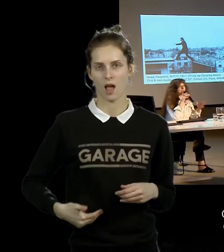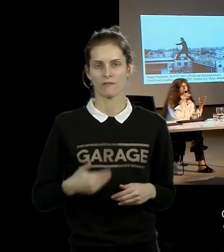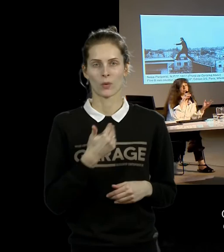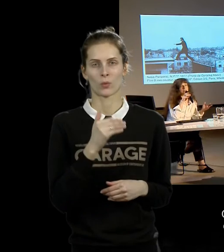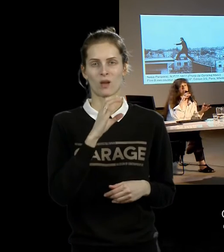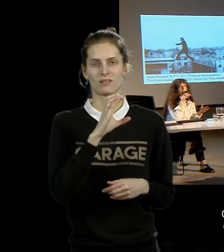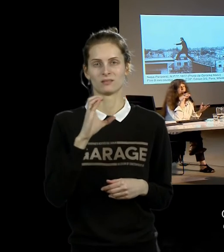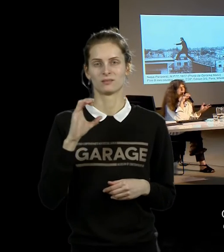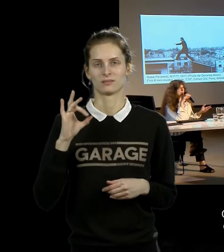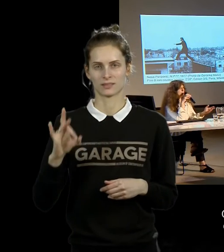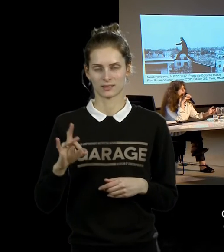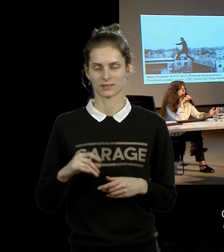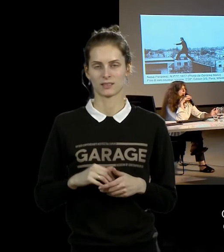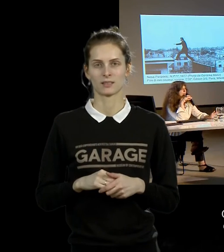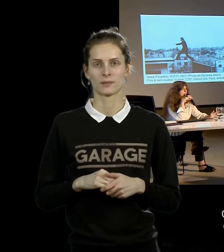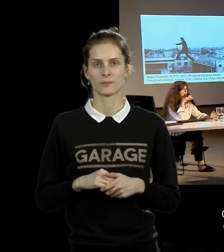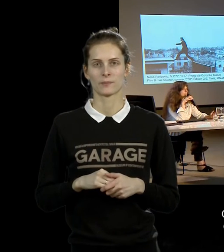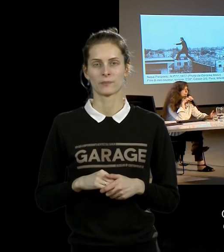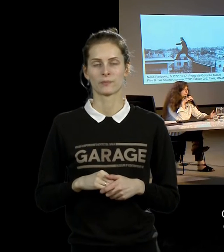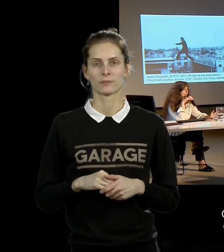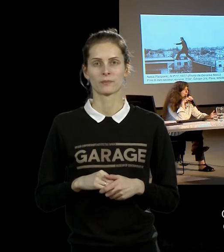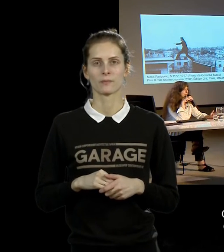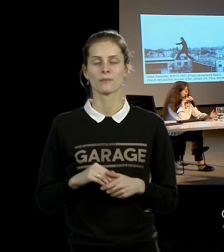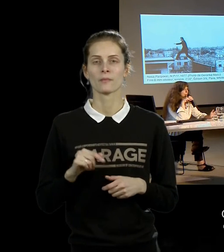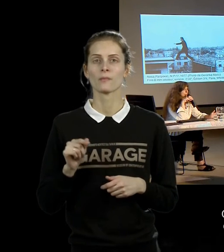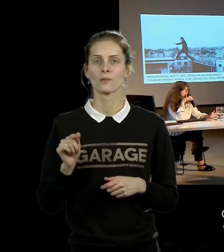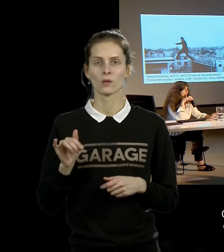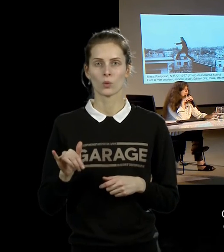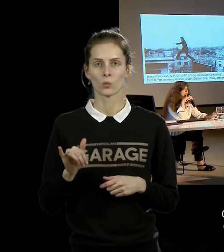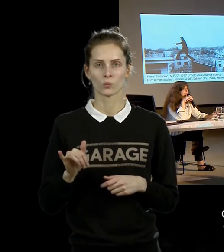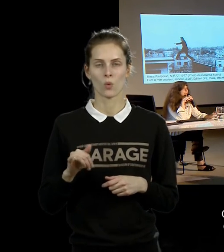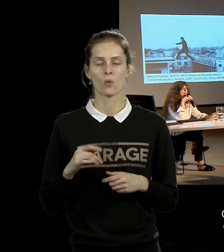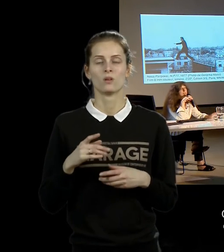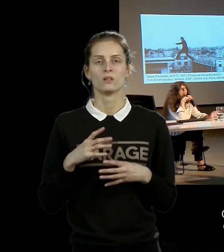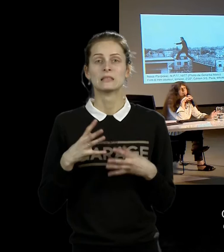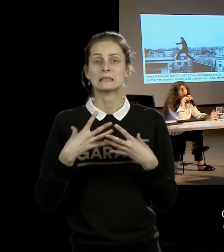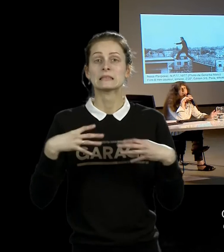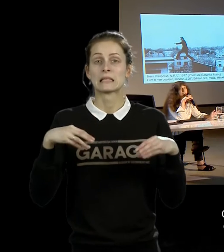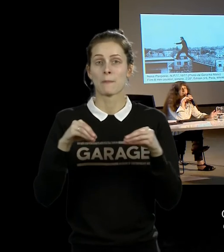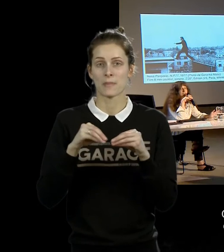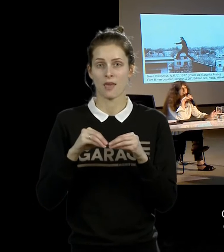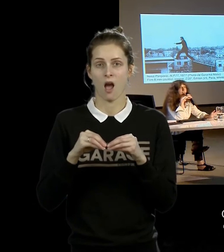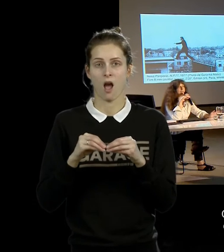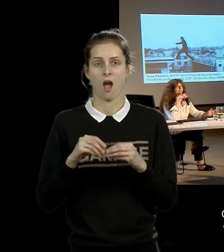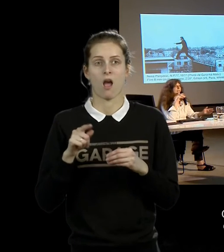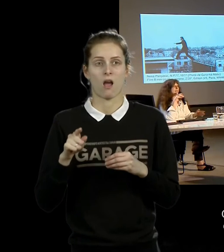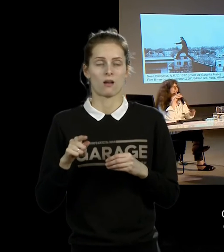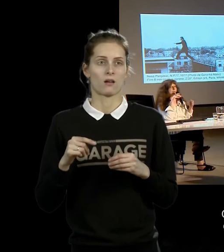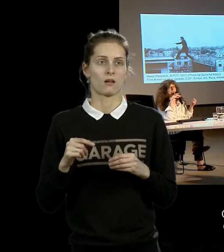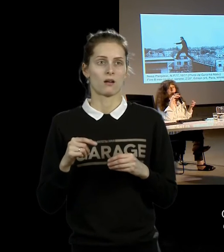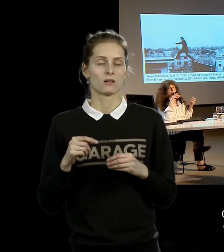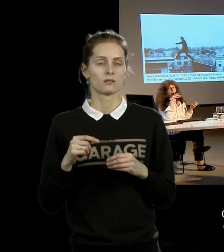ее аналог происходит из семьи, так называемой, партийной аристократии,